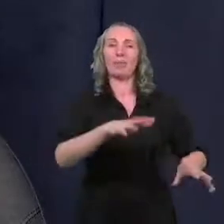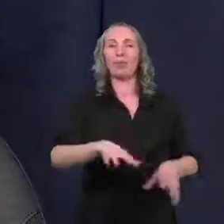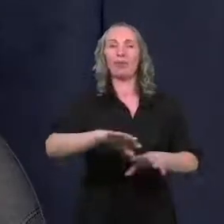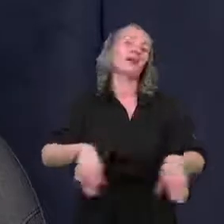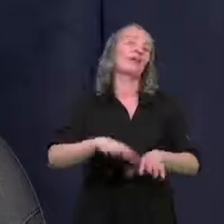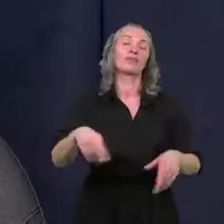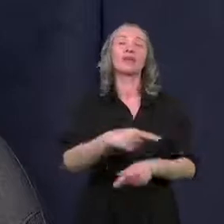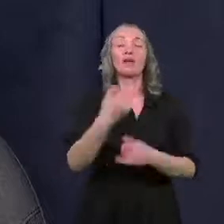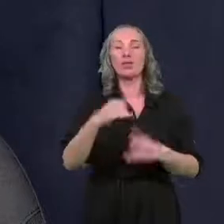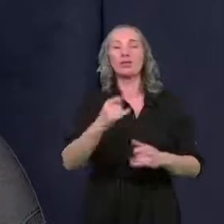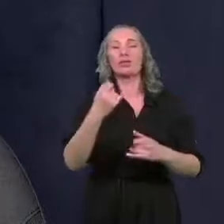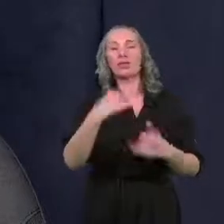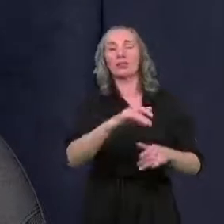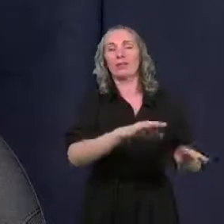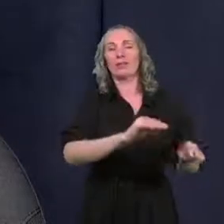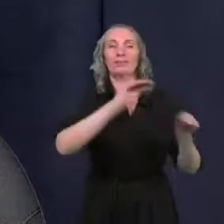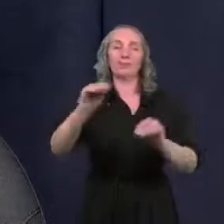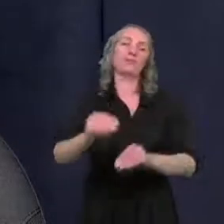inną funkcję dla tego miejsca.